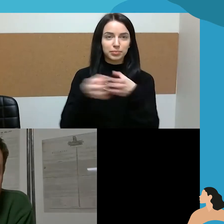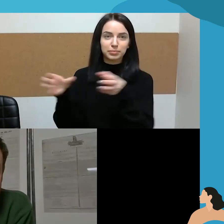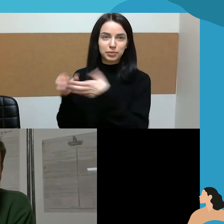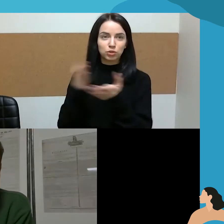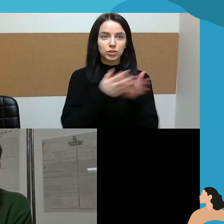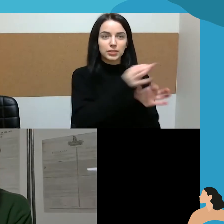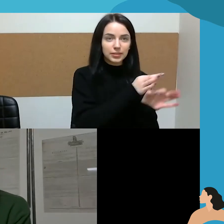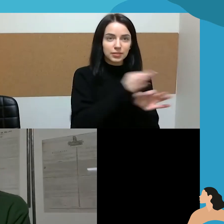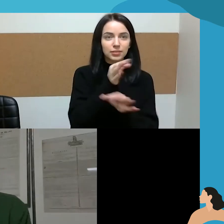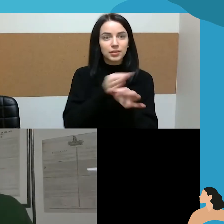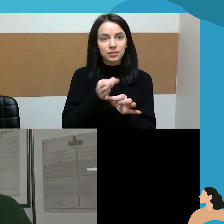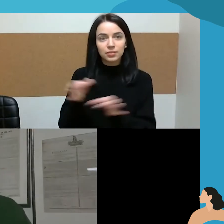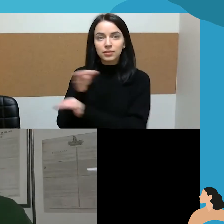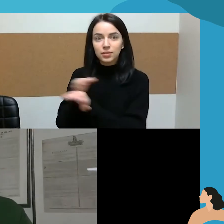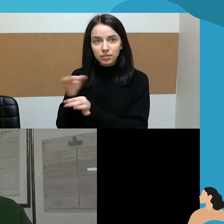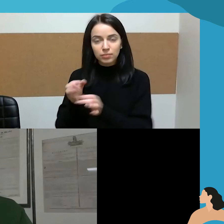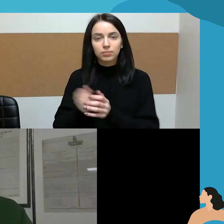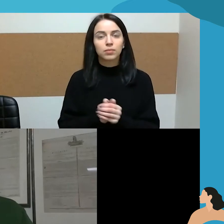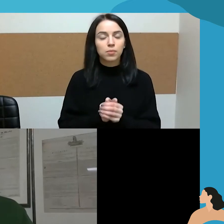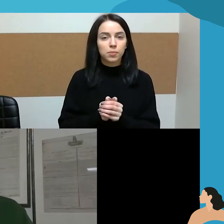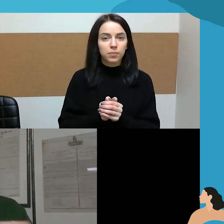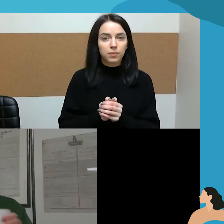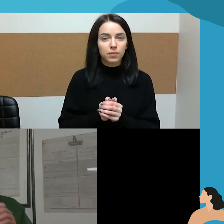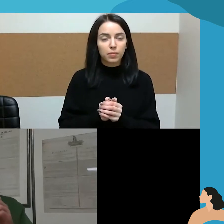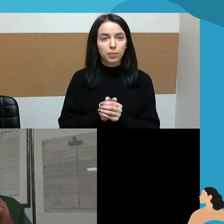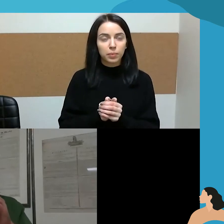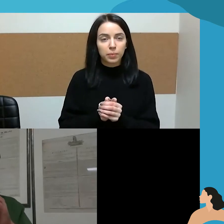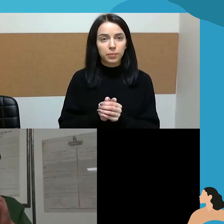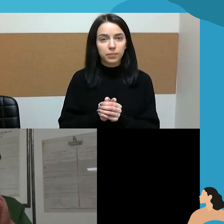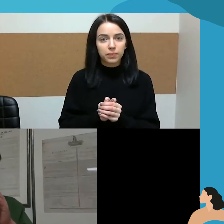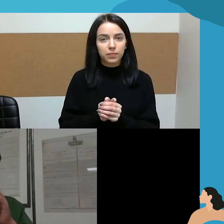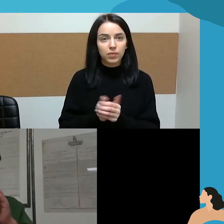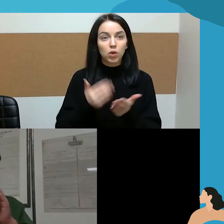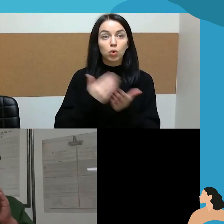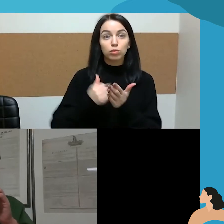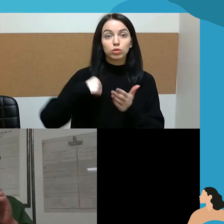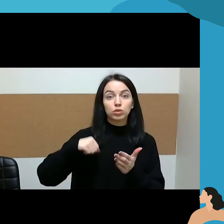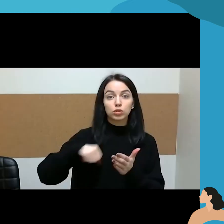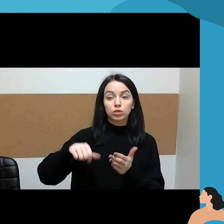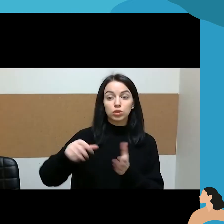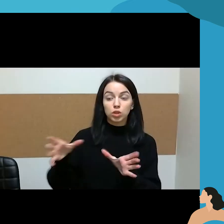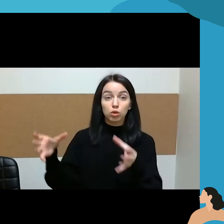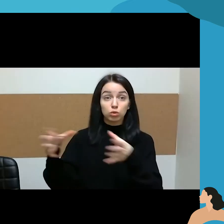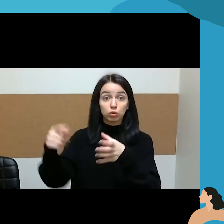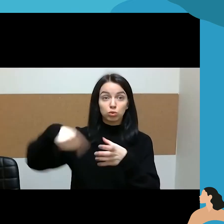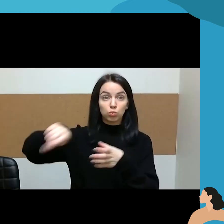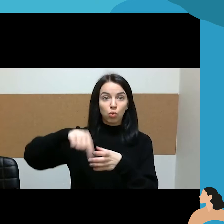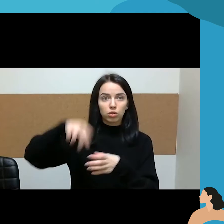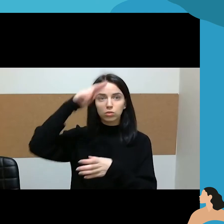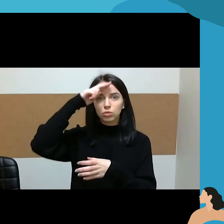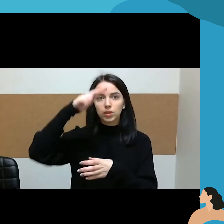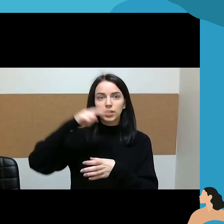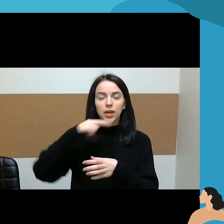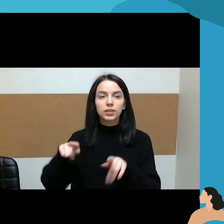o vis dėl to ta dalis žmonių, kuriems vis dėl to tėtis yra kažkoks nuotolnas ir